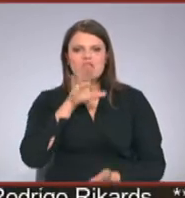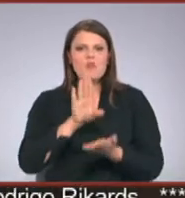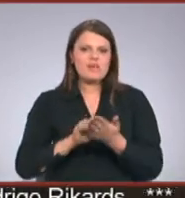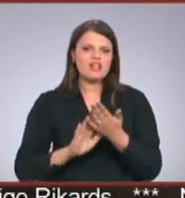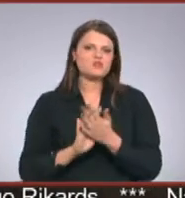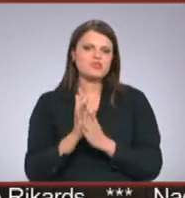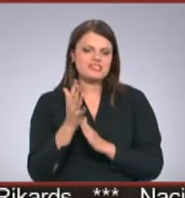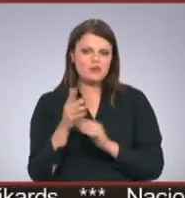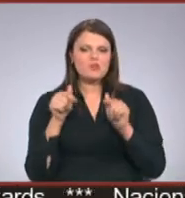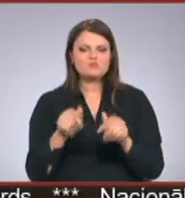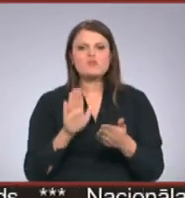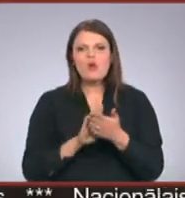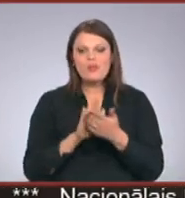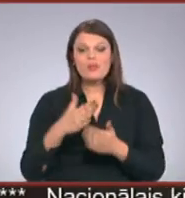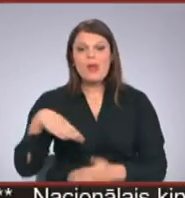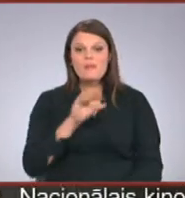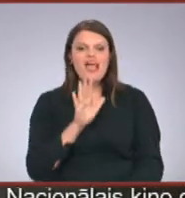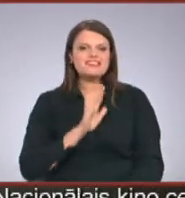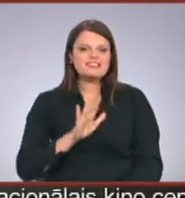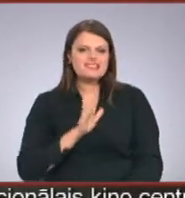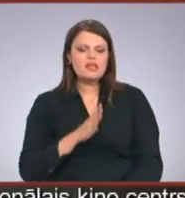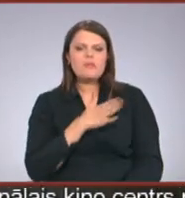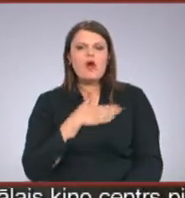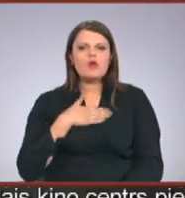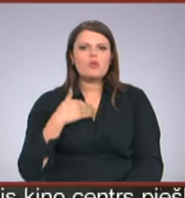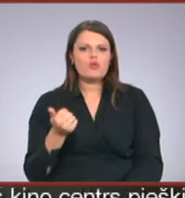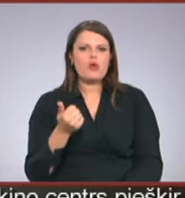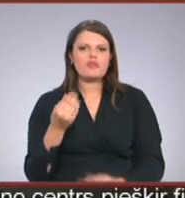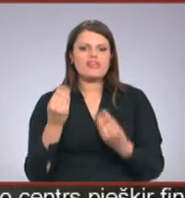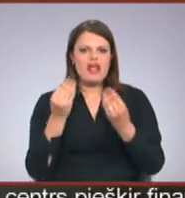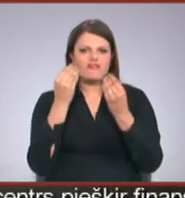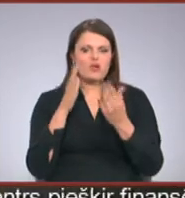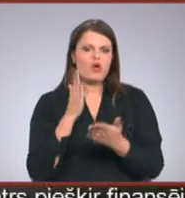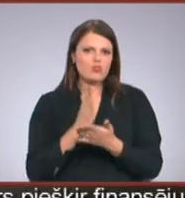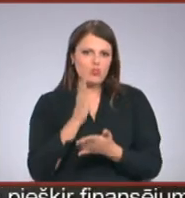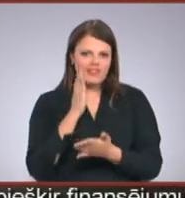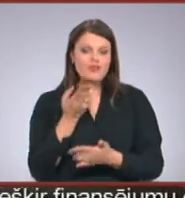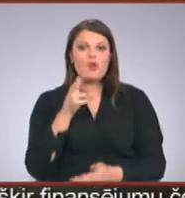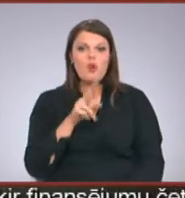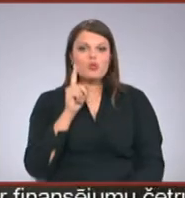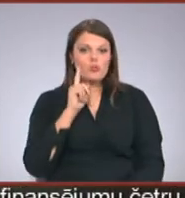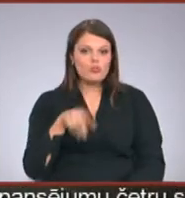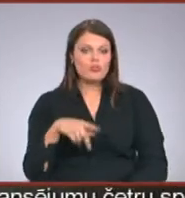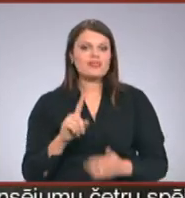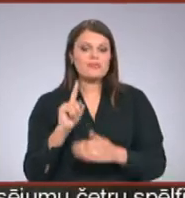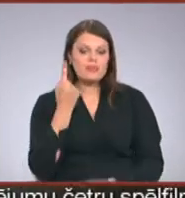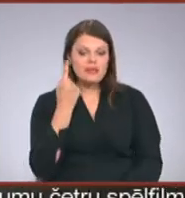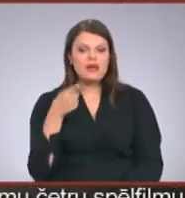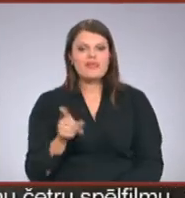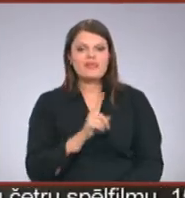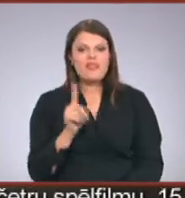izaugsmi. Šo jubilē mēs sagaidām ar ļoti ievērojumiem notikumiem. Proti, pirmkārt, tā ir